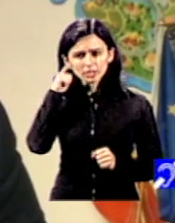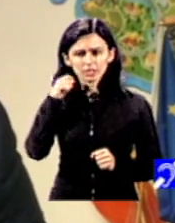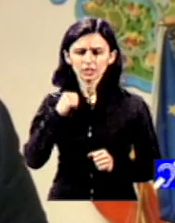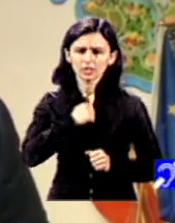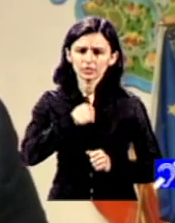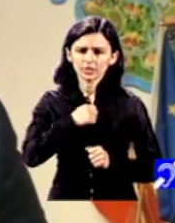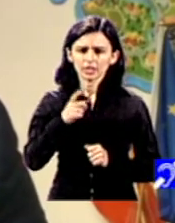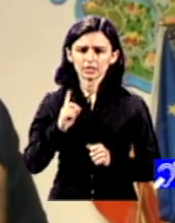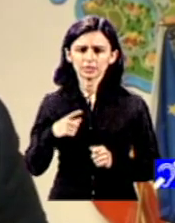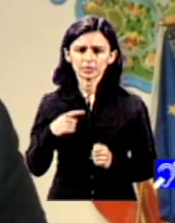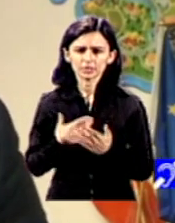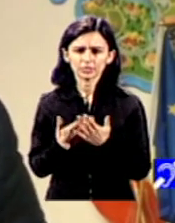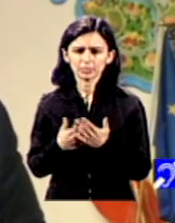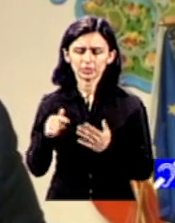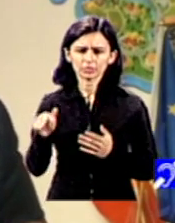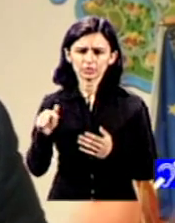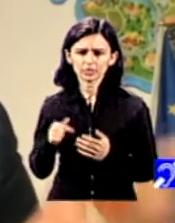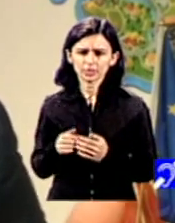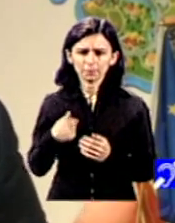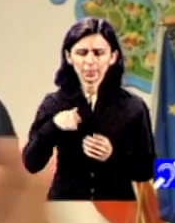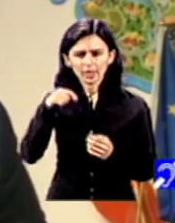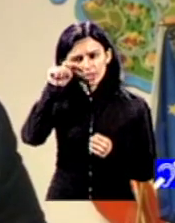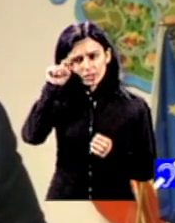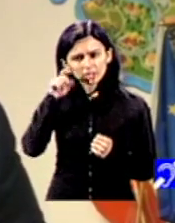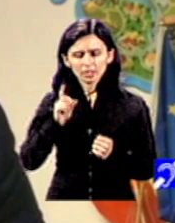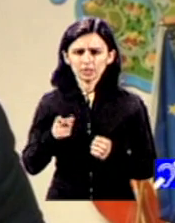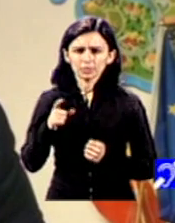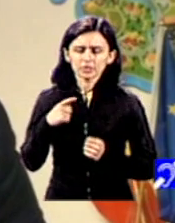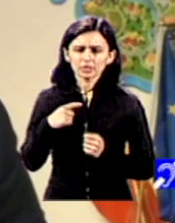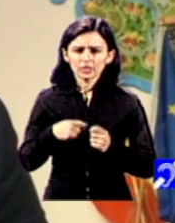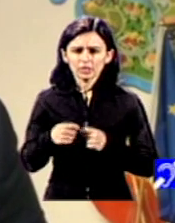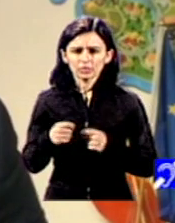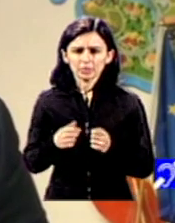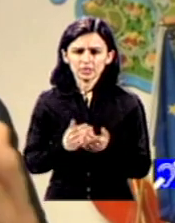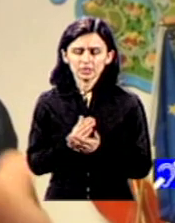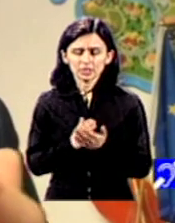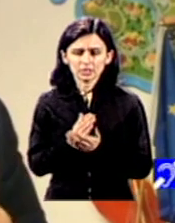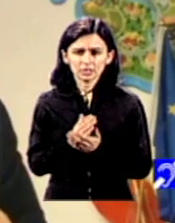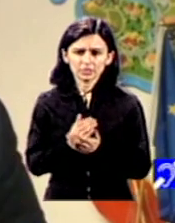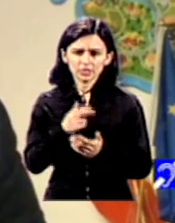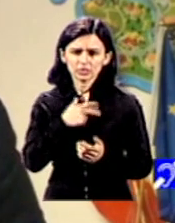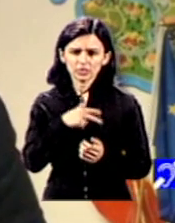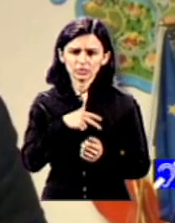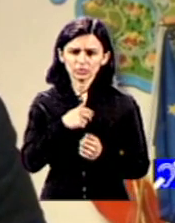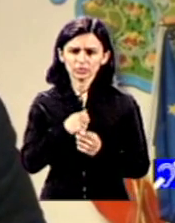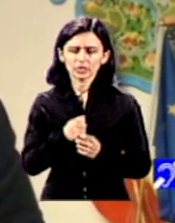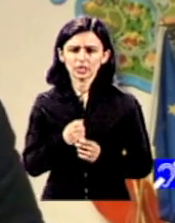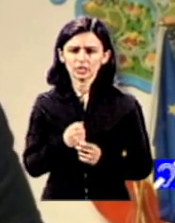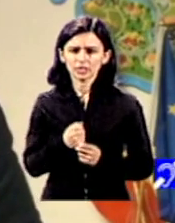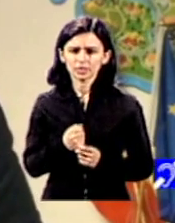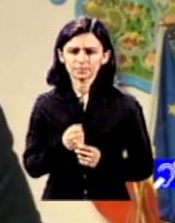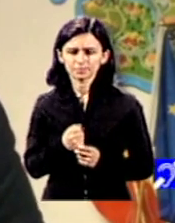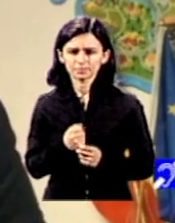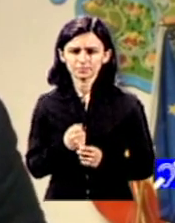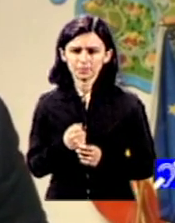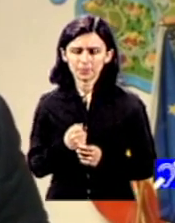în ideea aceasta de a exista o piață de servicii sociale și văd într-adevăr trebuie să recunosc asta că rolul